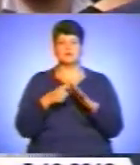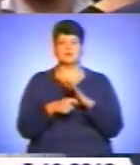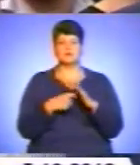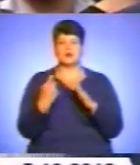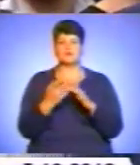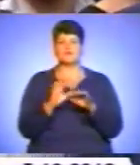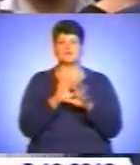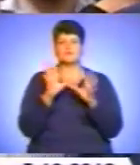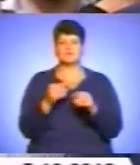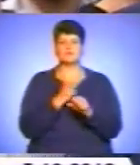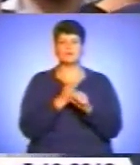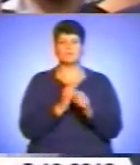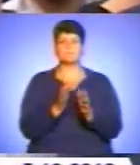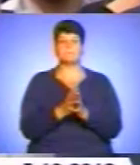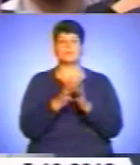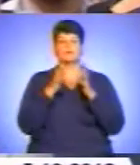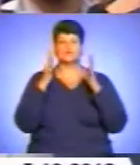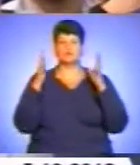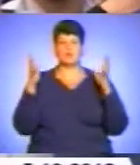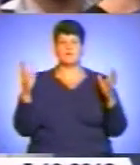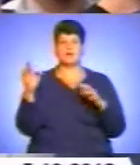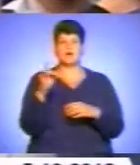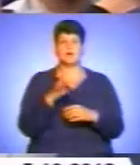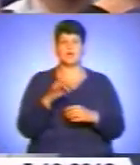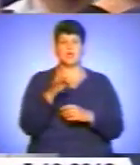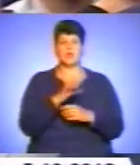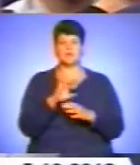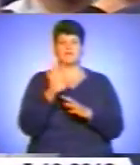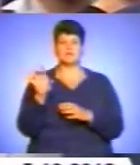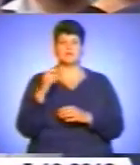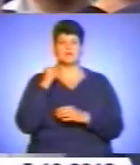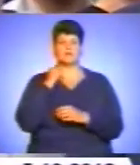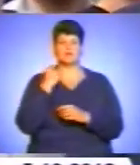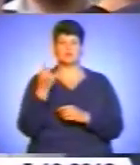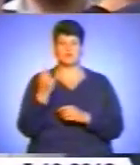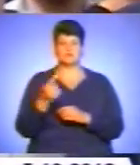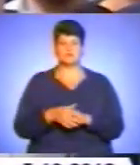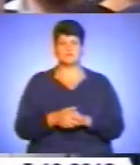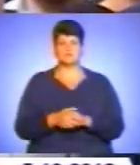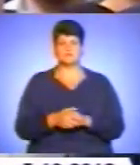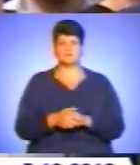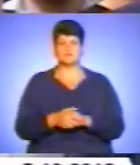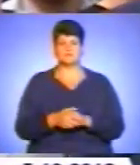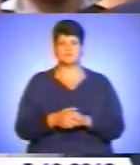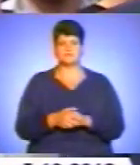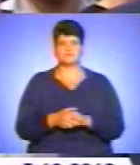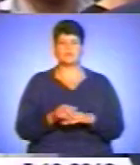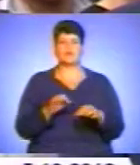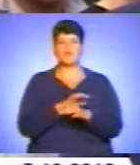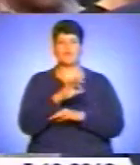роботниками великого регіону і всієї Кировоградської області. В